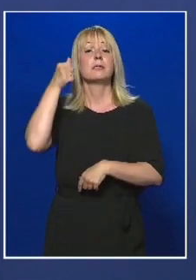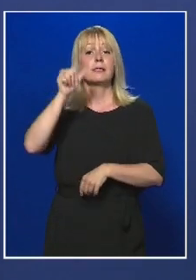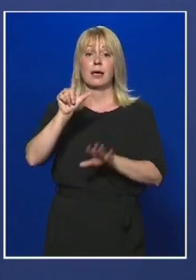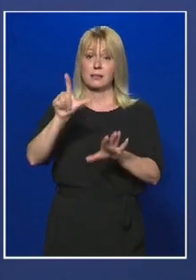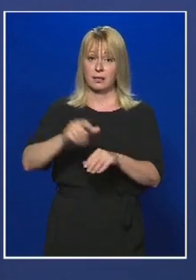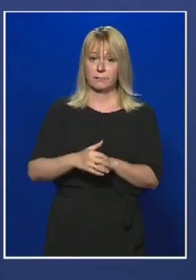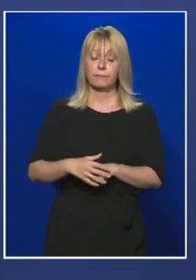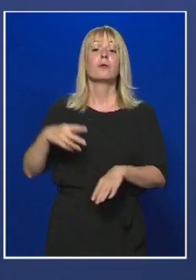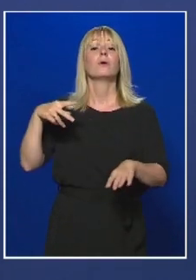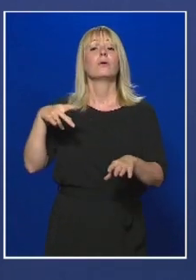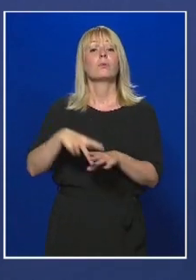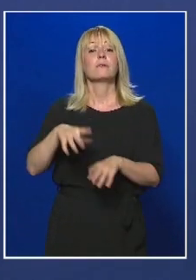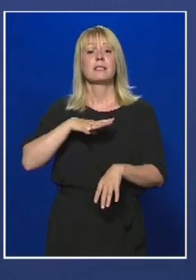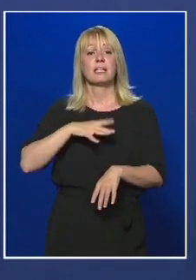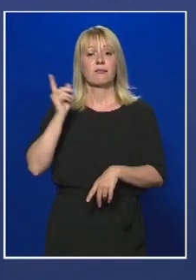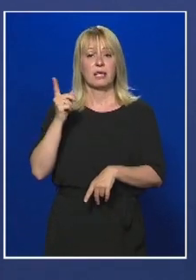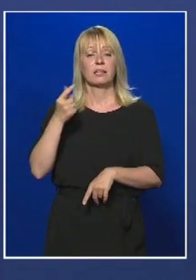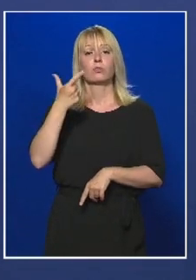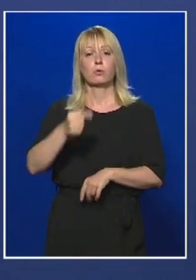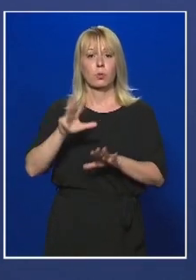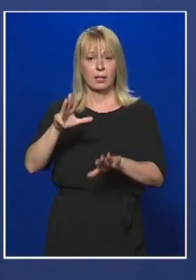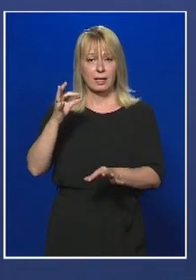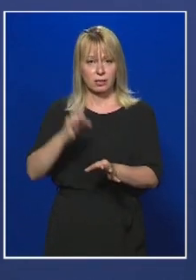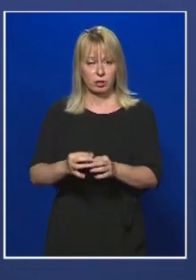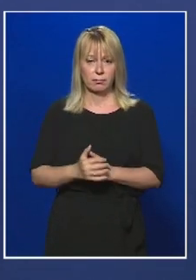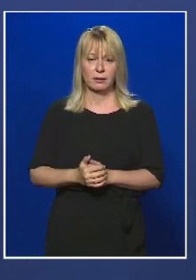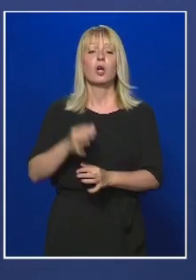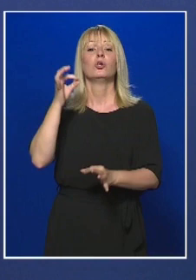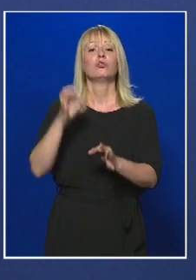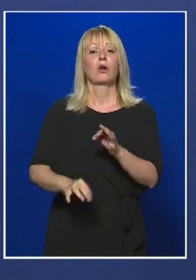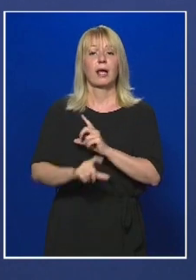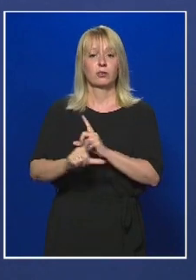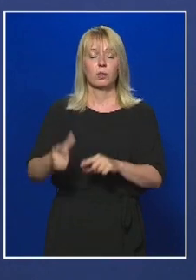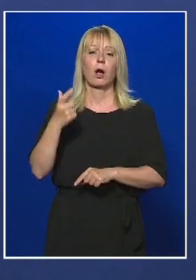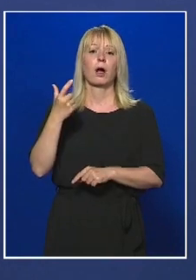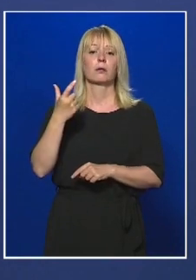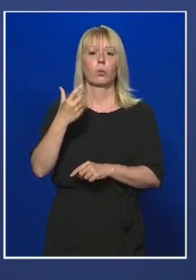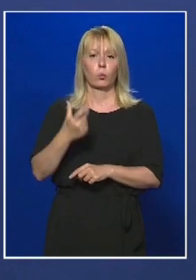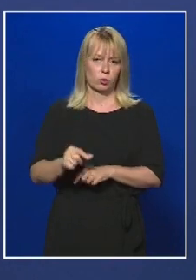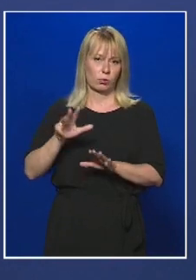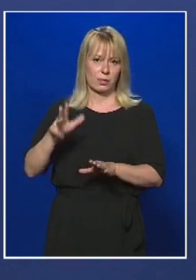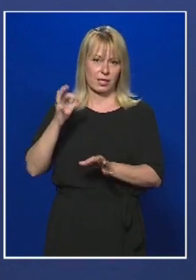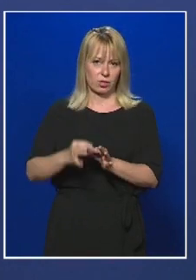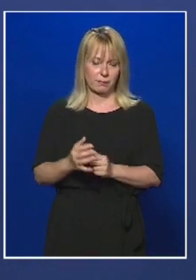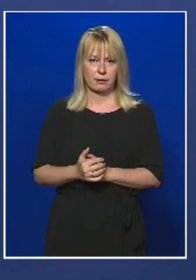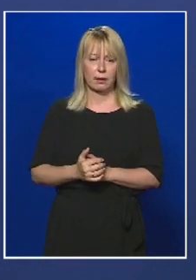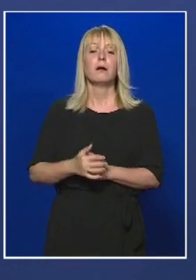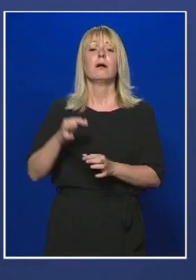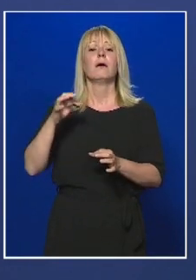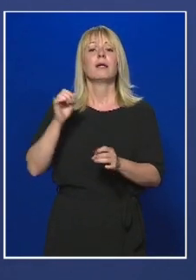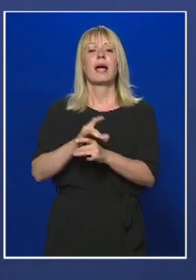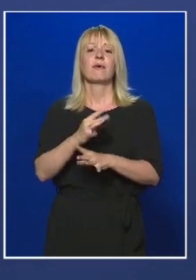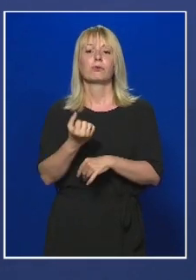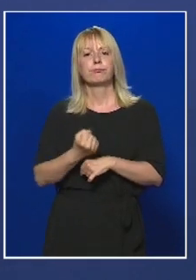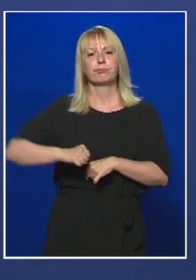közveszélye fenyegetés miatt 29 esetben, csalás ügyében 128 esetben, míg járványügyi szabályszegés miatt 21 esetben